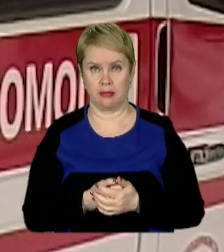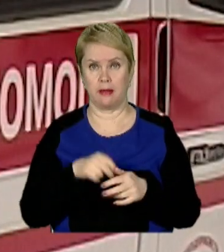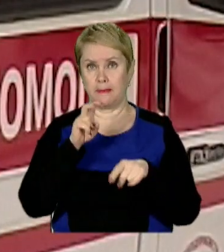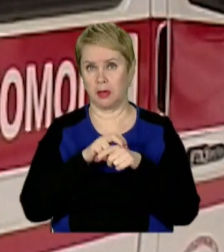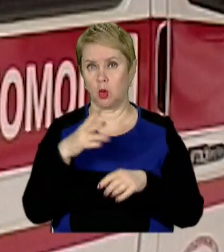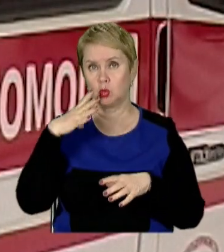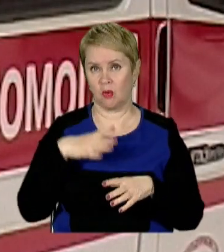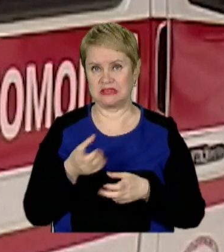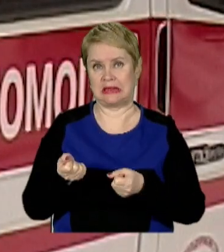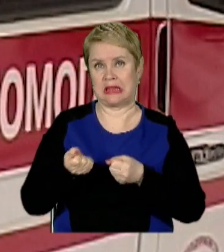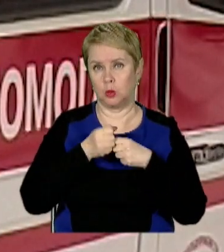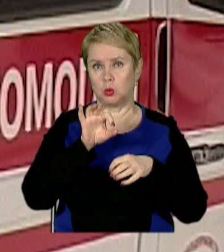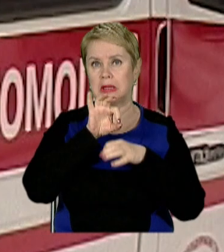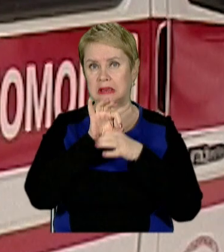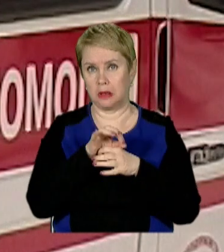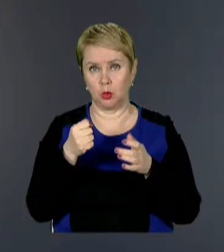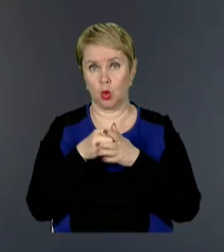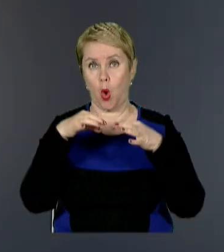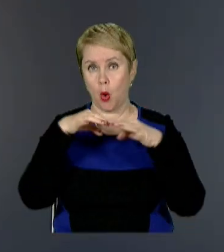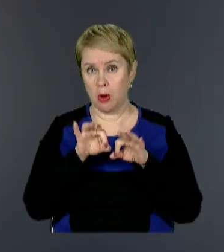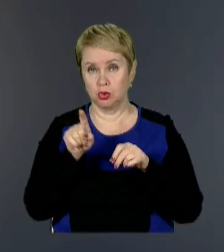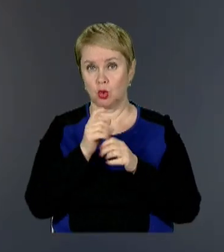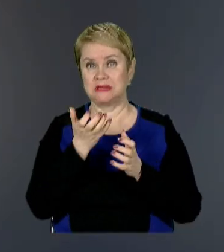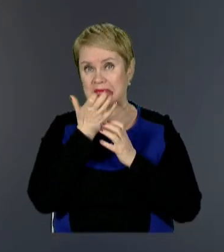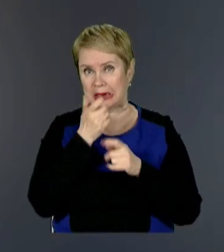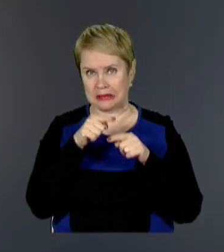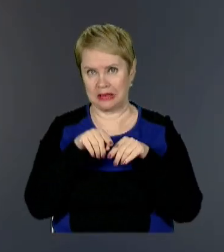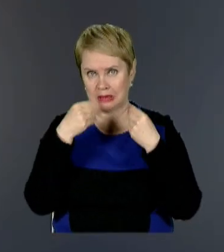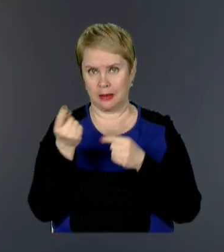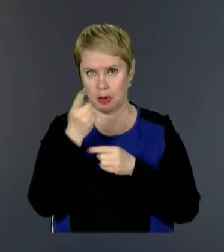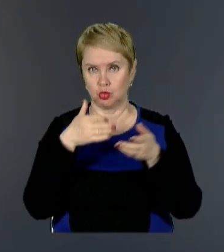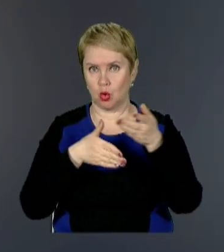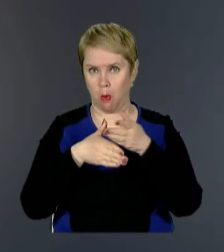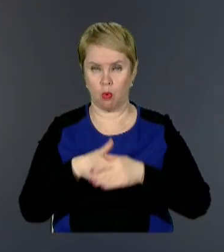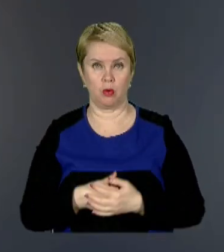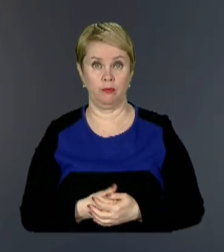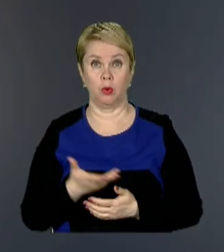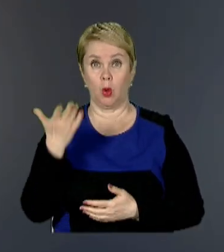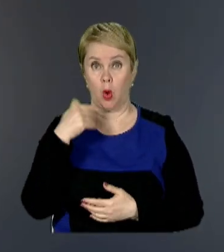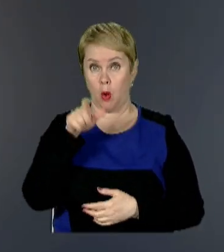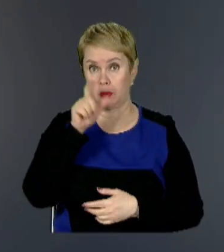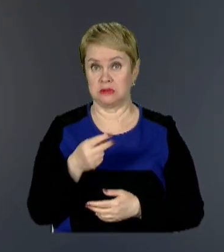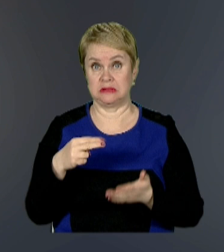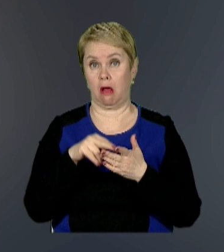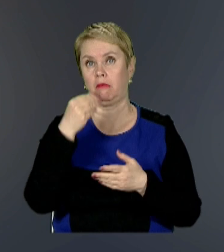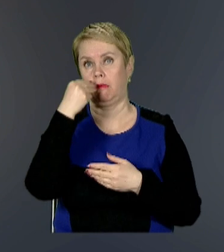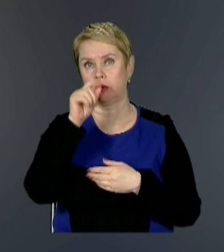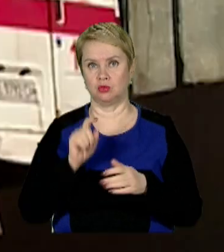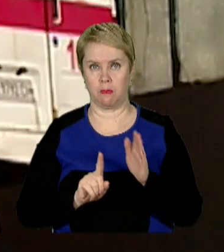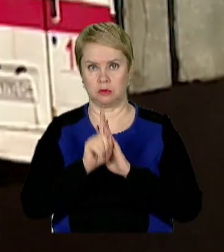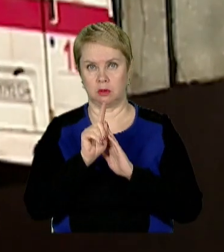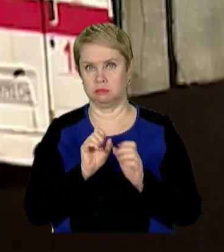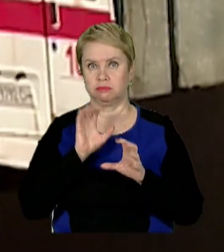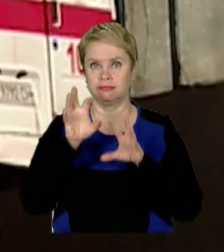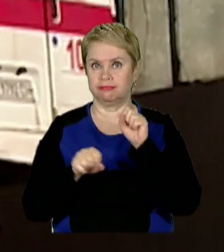Медикам довелося тягнути тіло до машини, аби зігріти та надати першу допомогу. Коли ж пацієнту стало краще, він почав